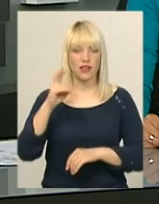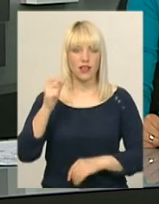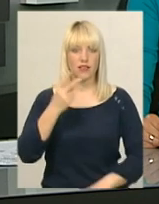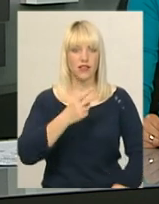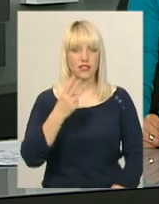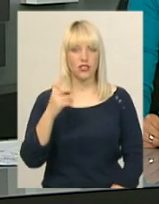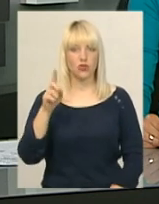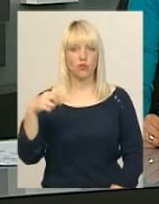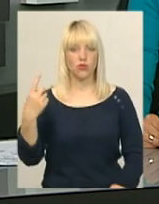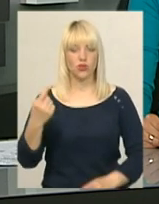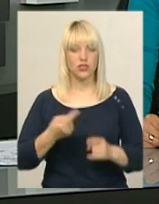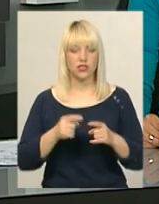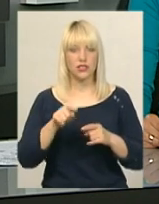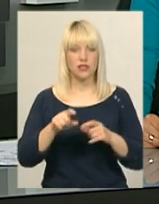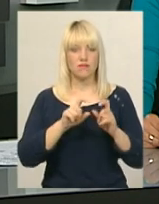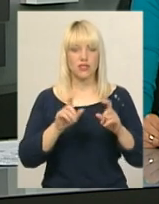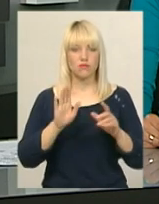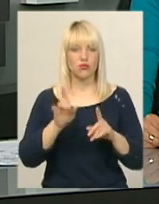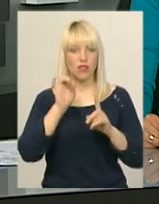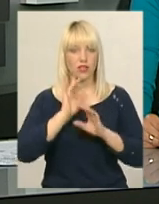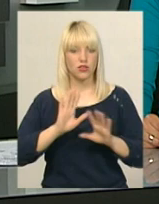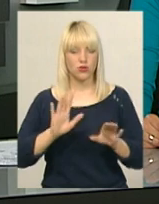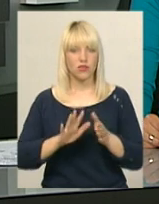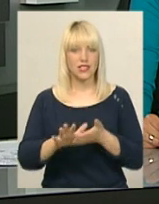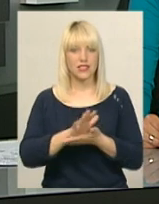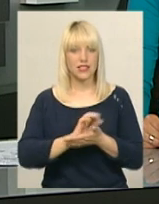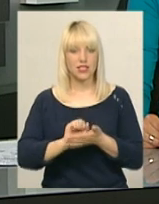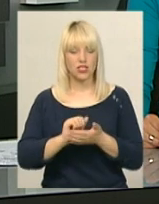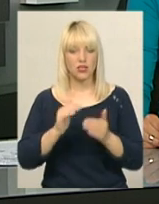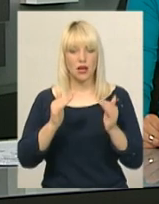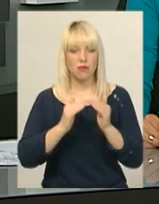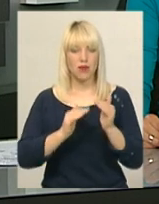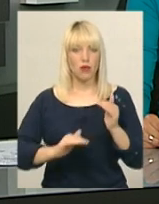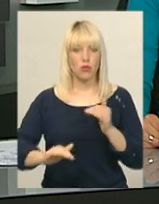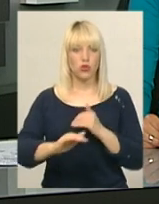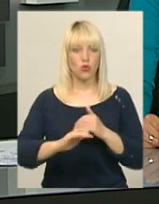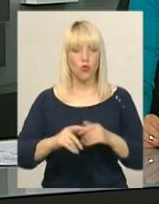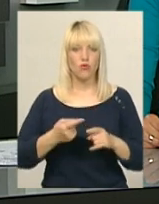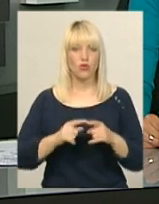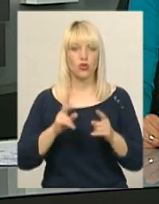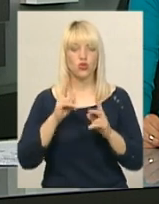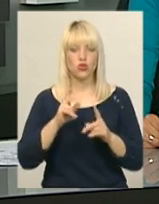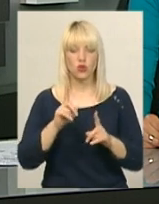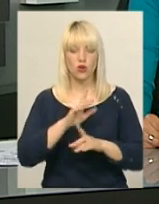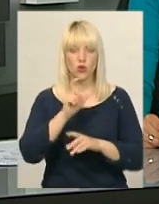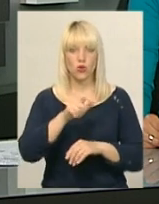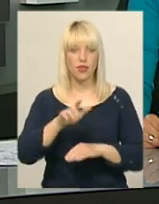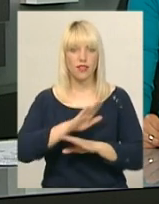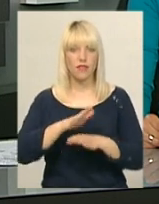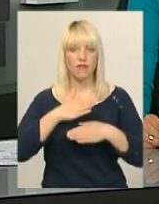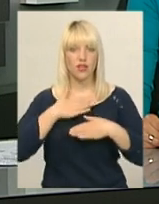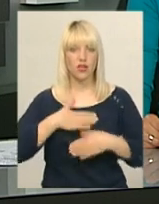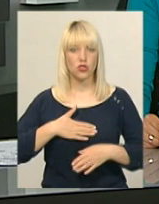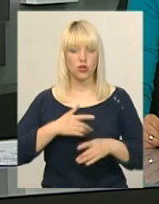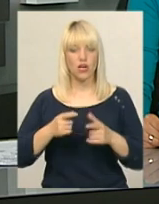поверсі хрущівки створить їм незручності і знищить прибудинкову територію. Що саме не влаштовує цих хмельничан і чи законно ведеться